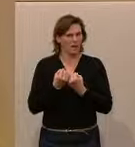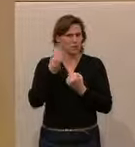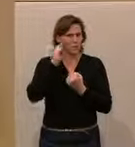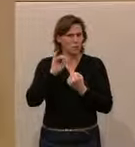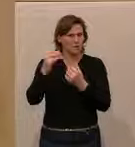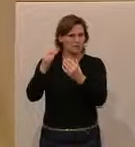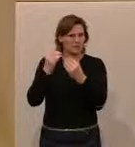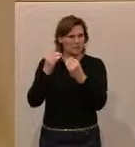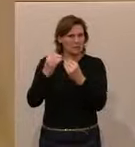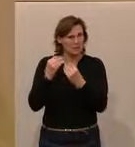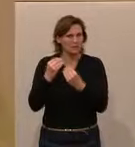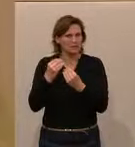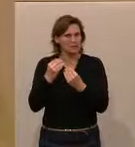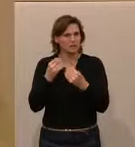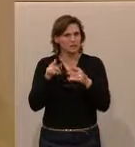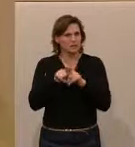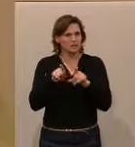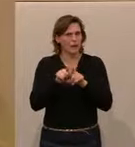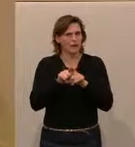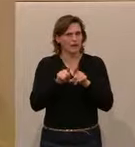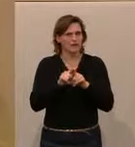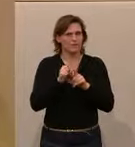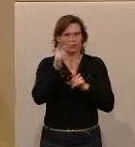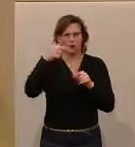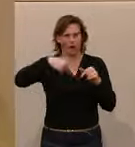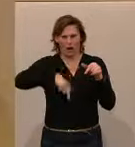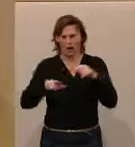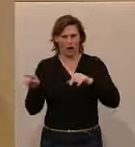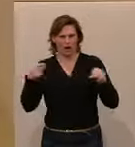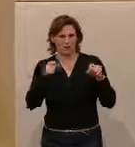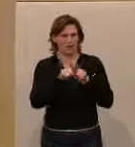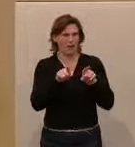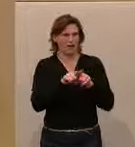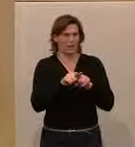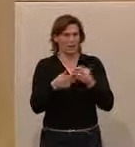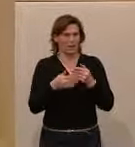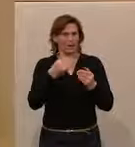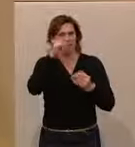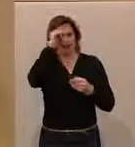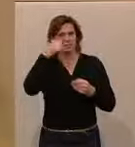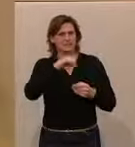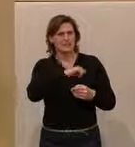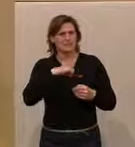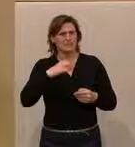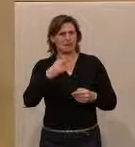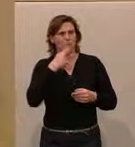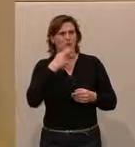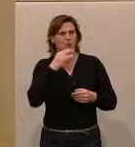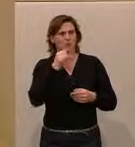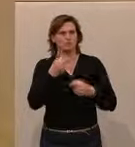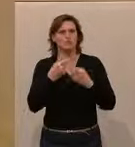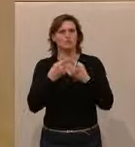sagen, wie innen so außen, wie oben so unten. Das bedeutet, wenn man selbst raucht, soll man nicht anderen Leuten